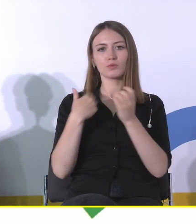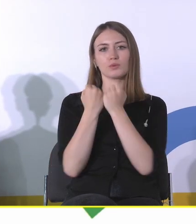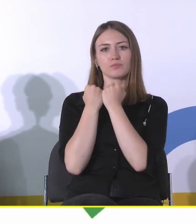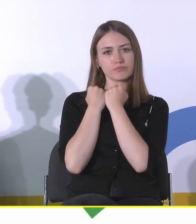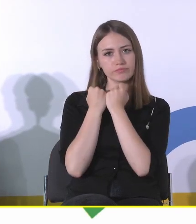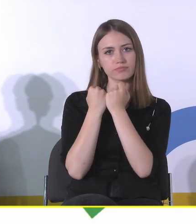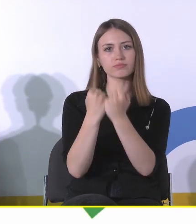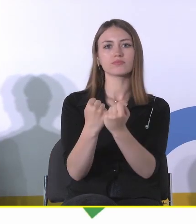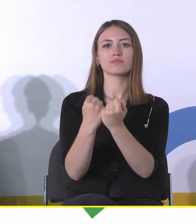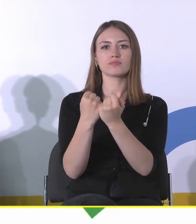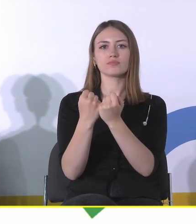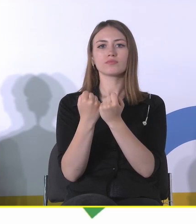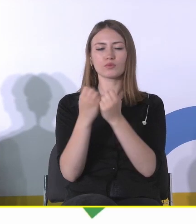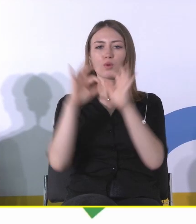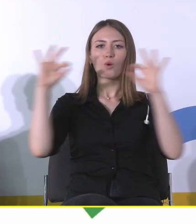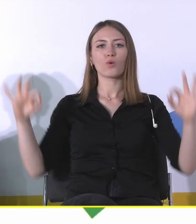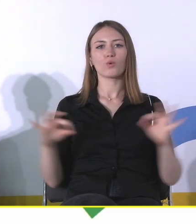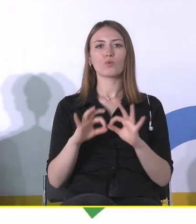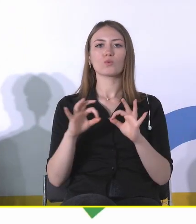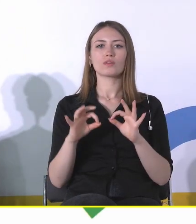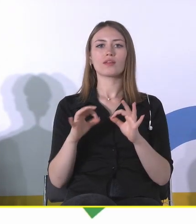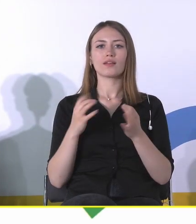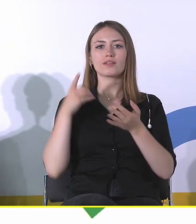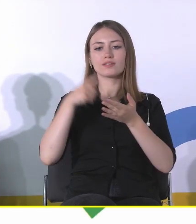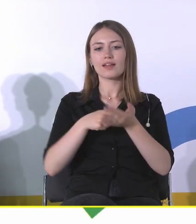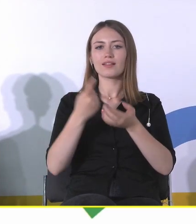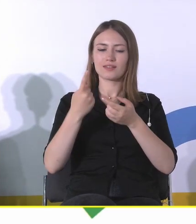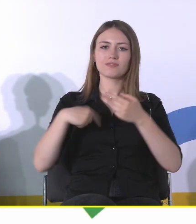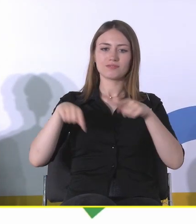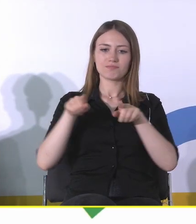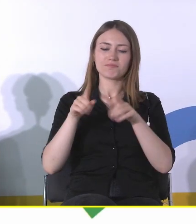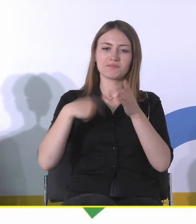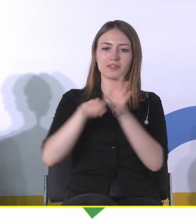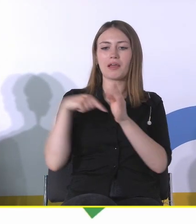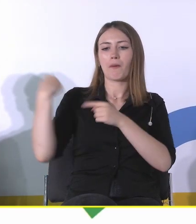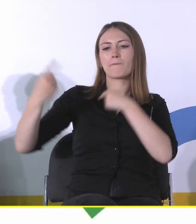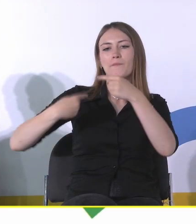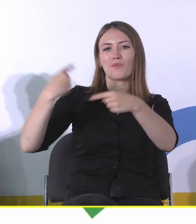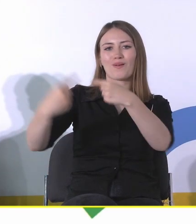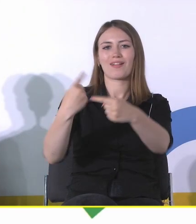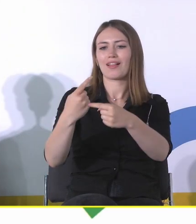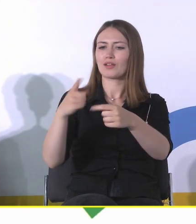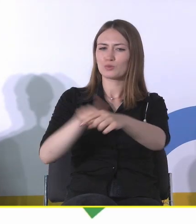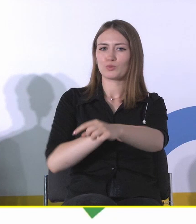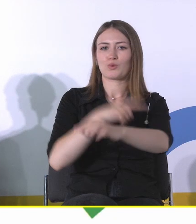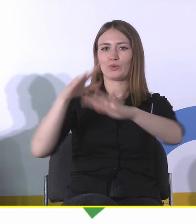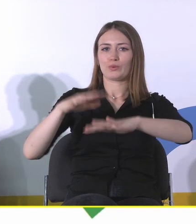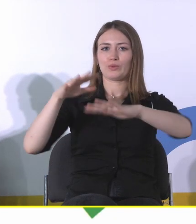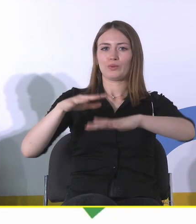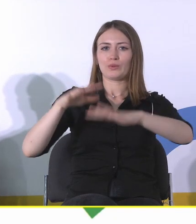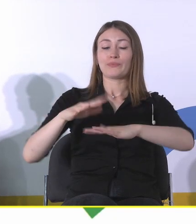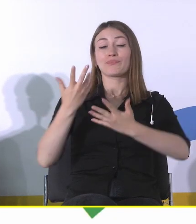miały już generalnie rzecz biorąc służyć na pokolenia. Czy służyć przynajmniej człowiekowi jak najdłużej. I popatrzcie